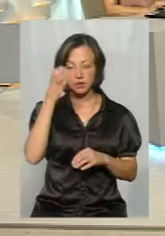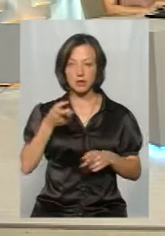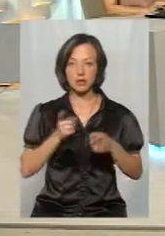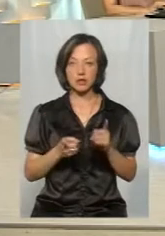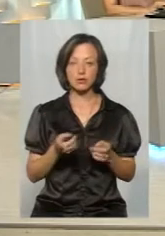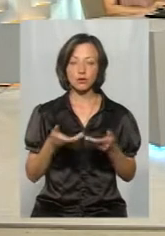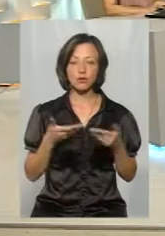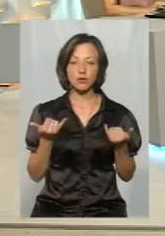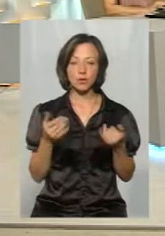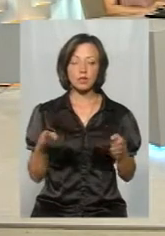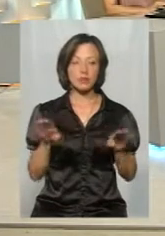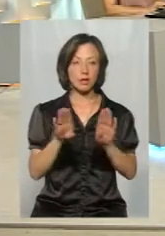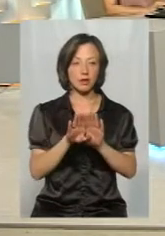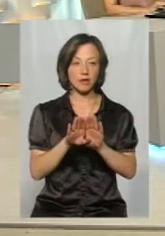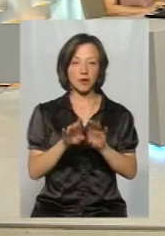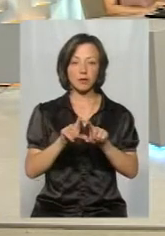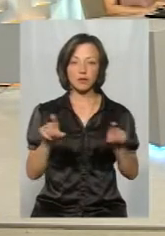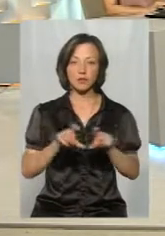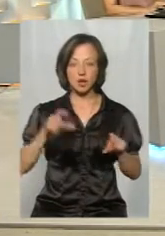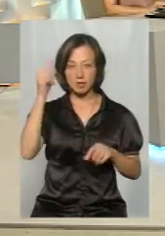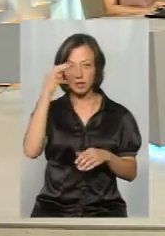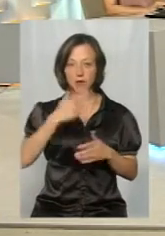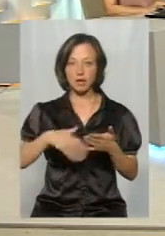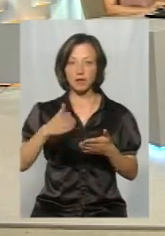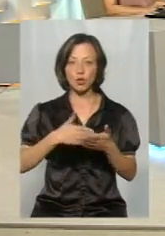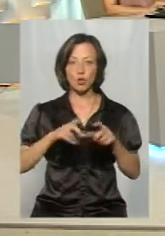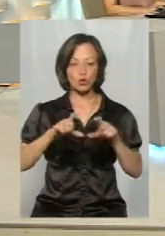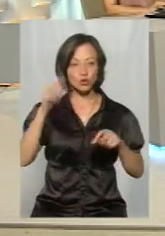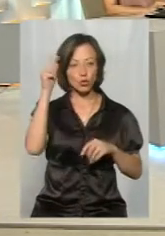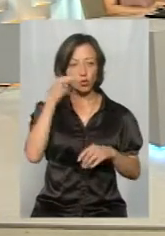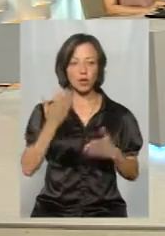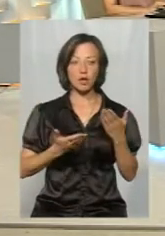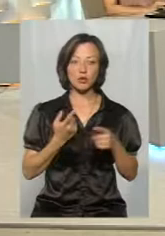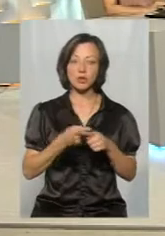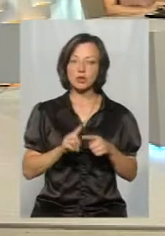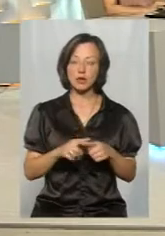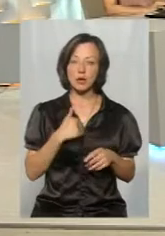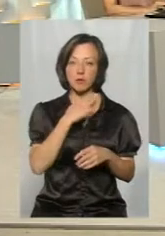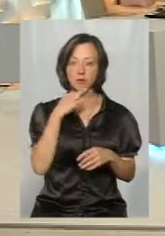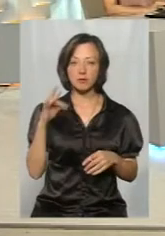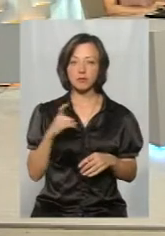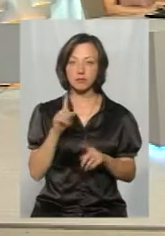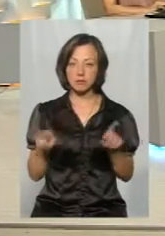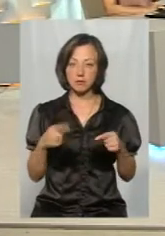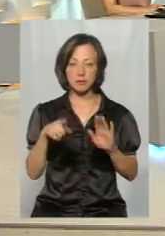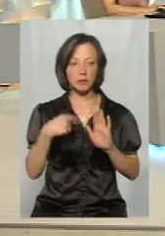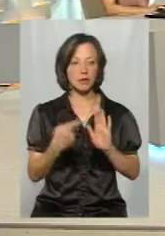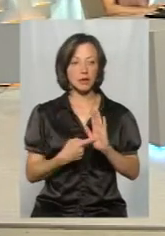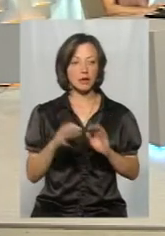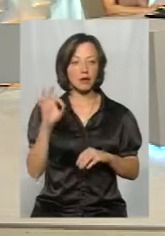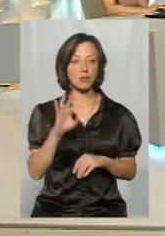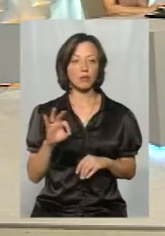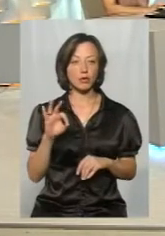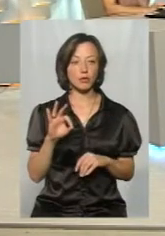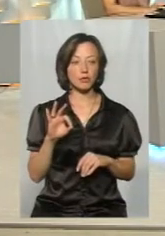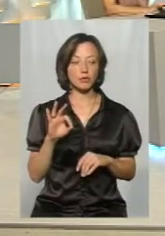ми сьогодні закриваємо навчальні заклади, так ліквідовуємо їм школи, якщо це стоїть, я вже неодноразово піднімав питання про те, що